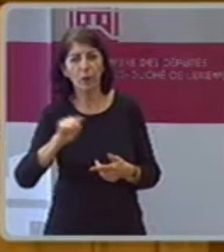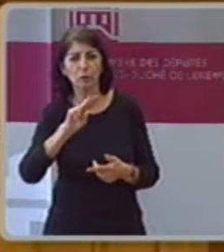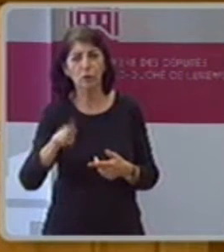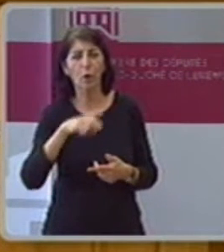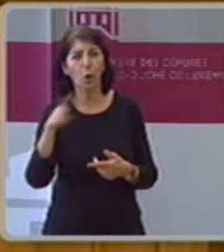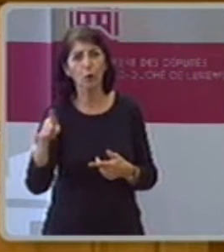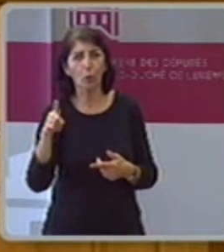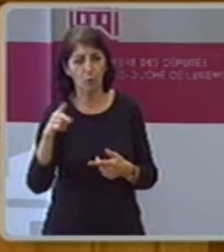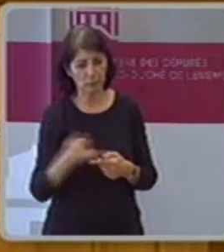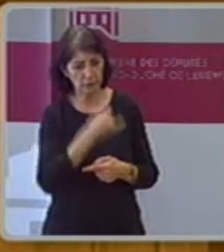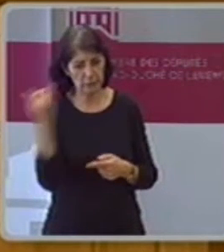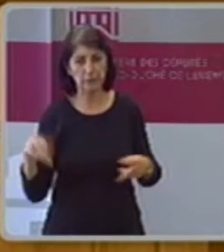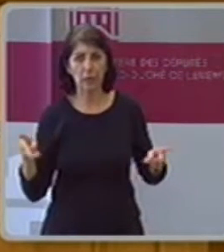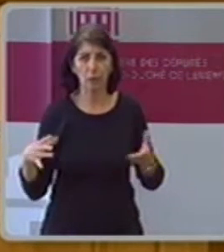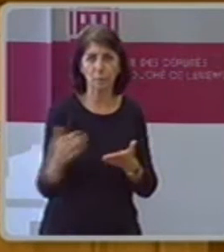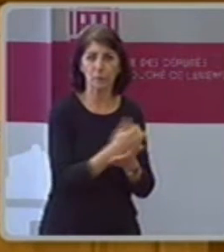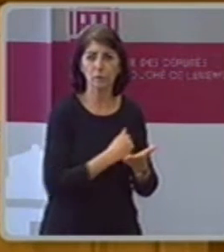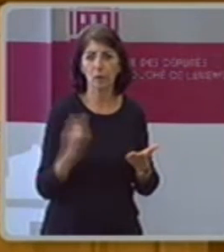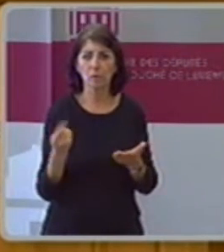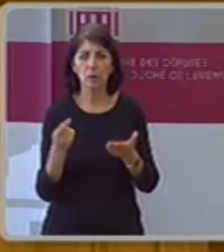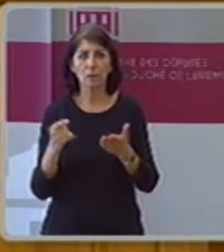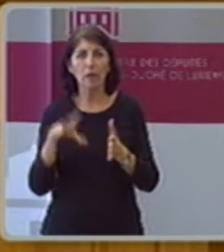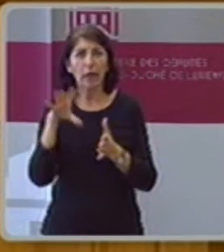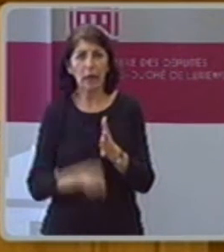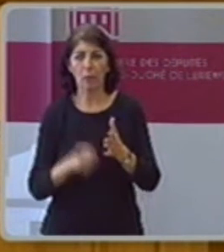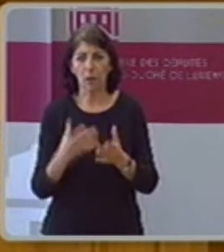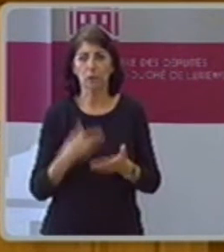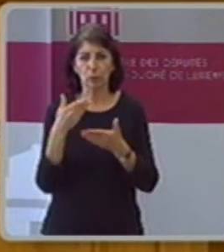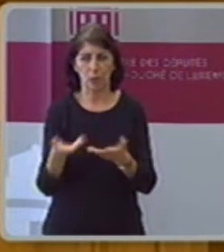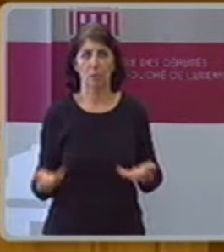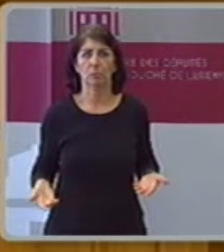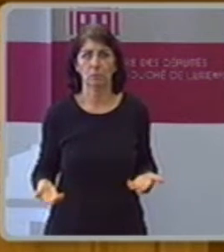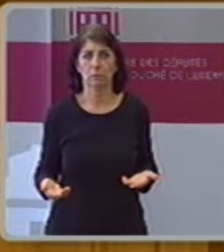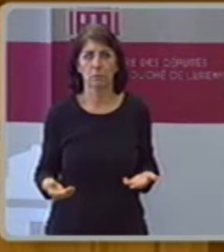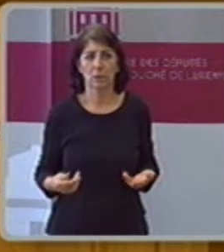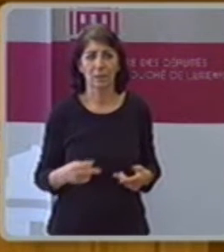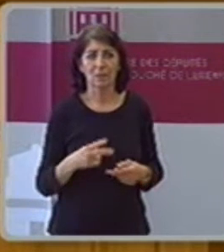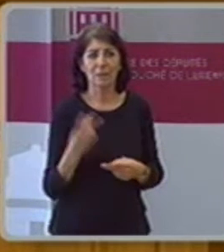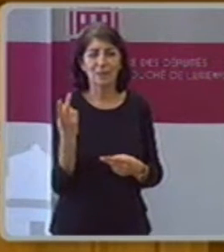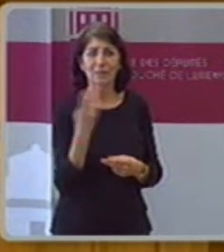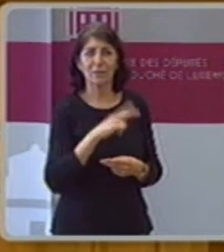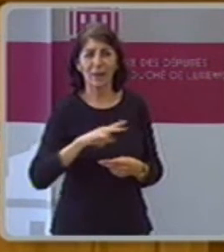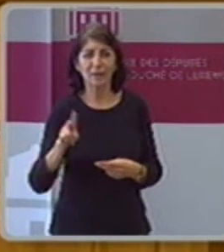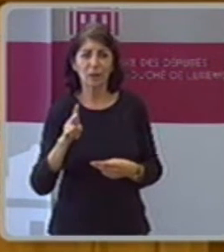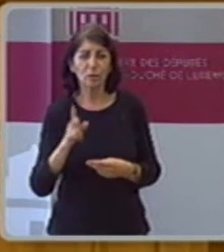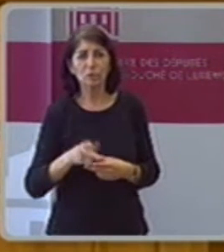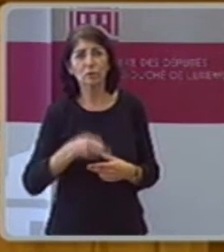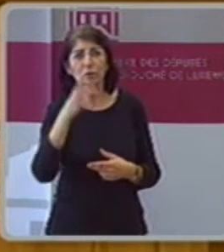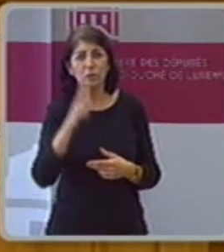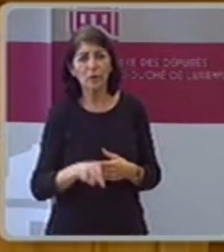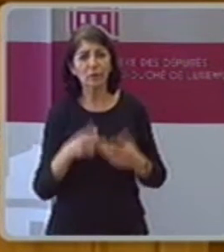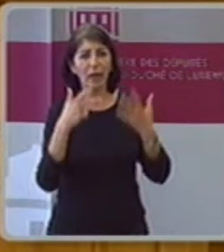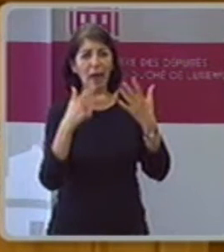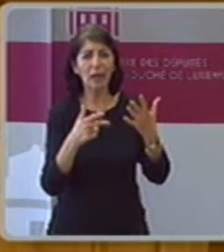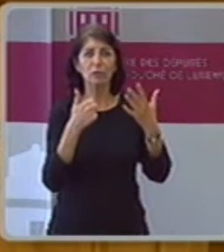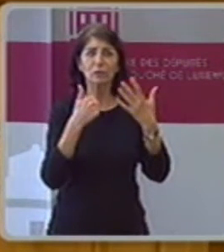oder 60 Euro dabei hat, für keine Erklärung und sogar für sein Bote zu bezahlen. Das ist